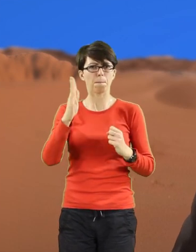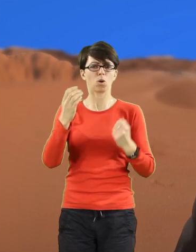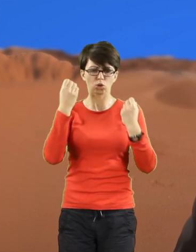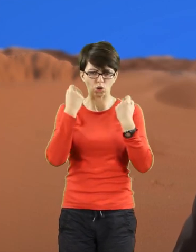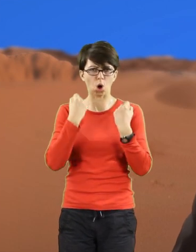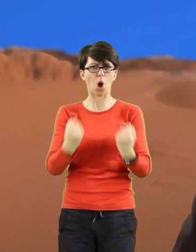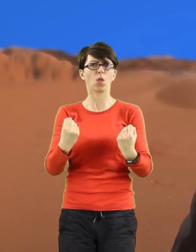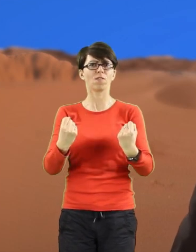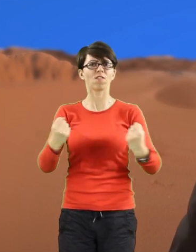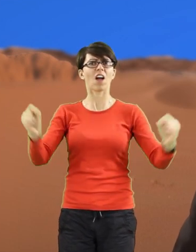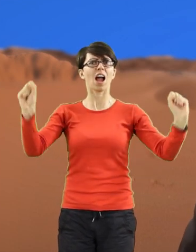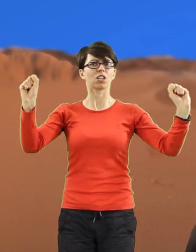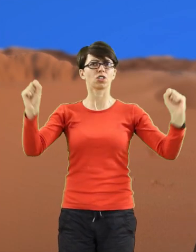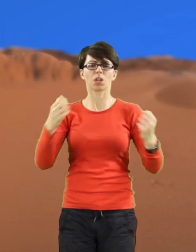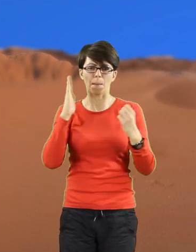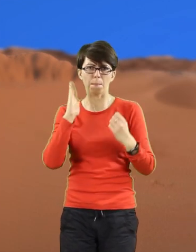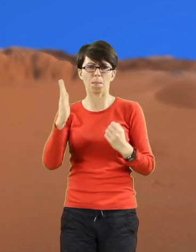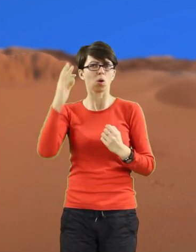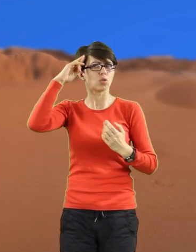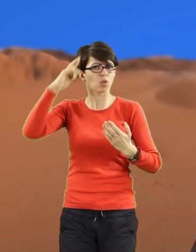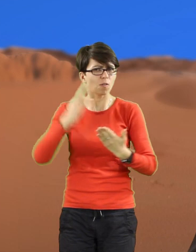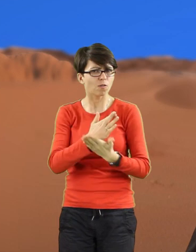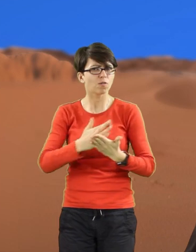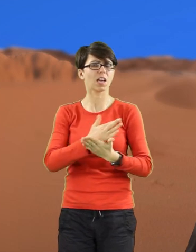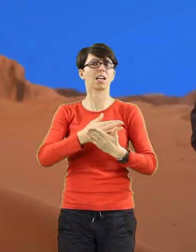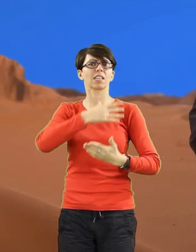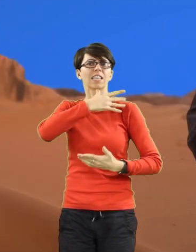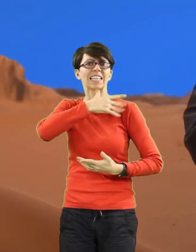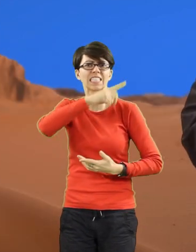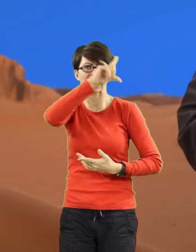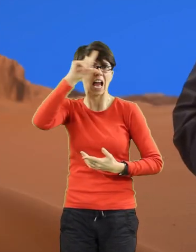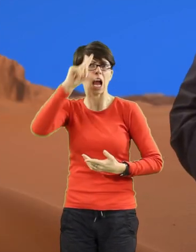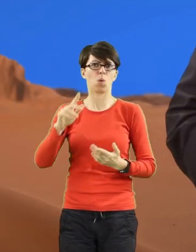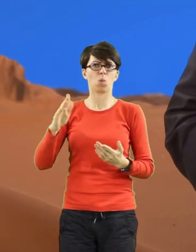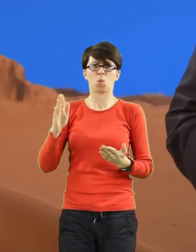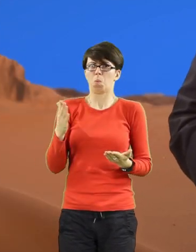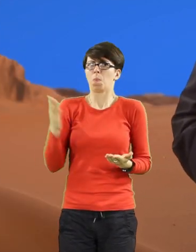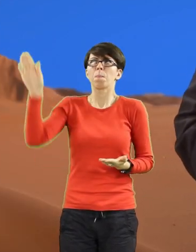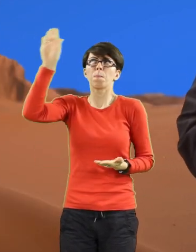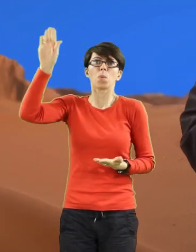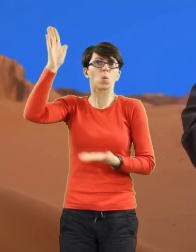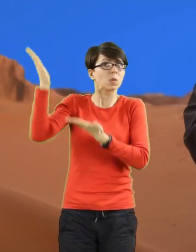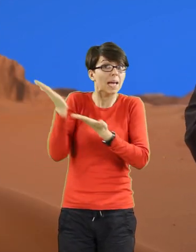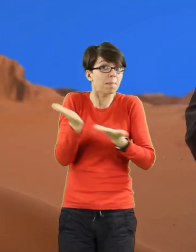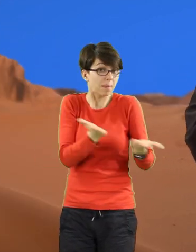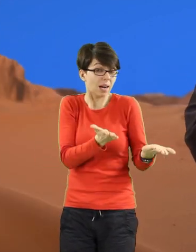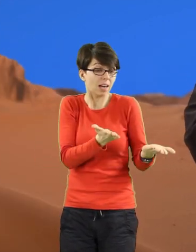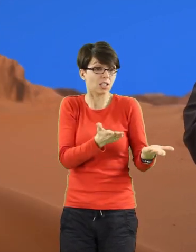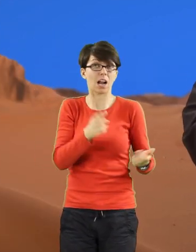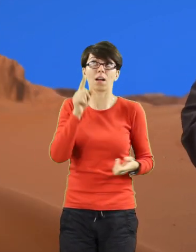mężny, bądź wierny Izraelu, bo Bóg zaprasza cię na pustynię. Pustynia to nie jest miejsce kary,